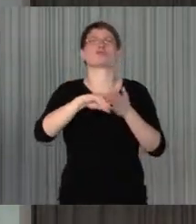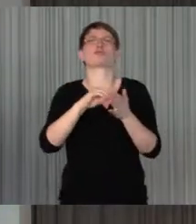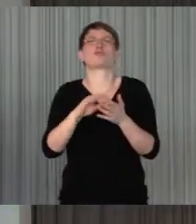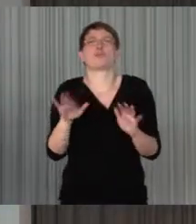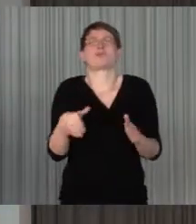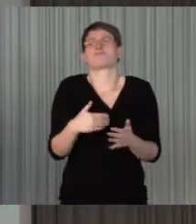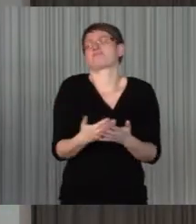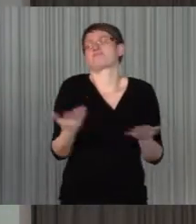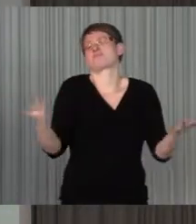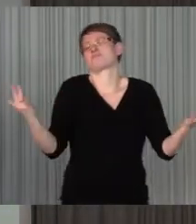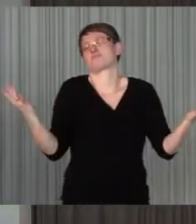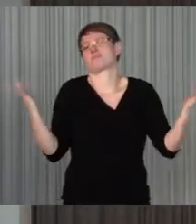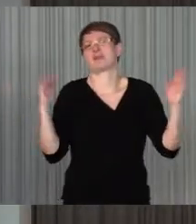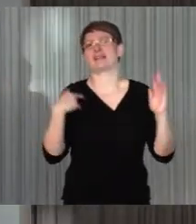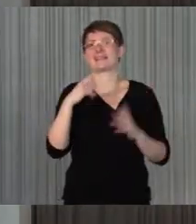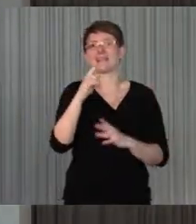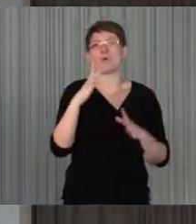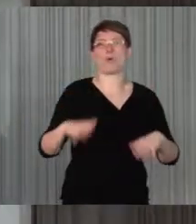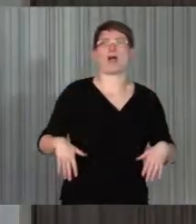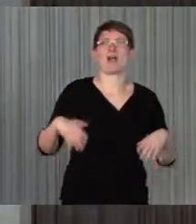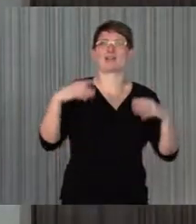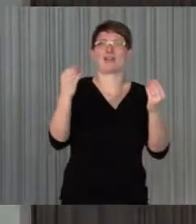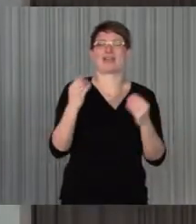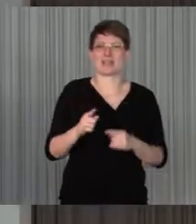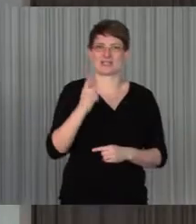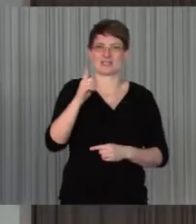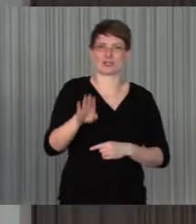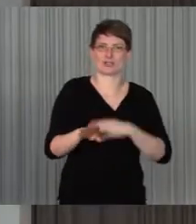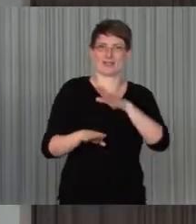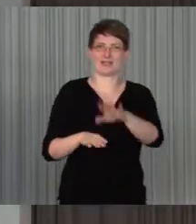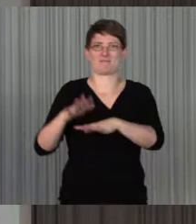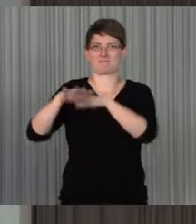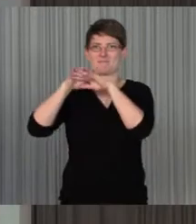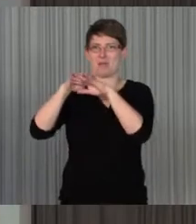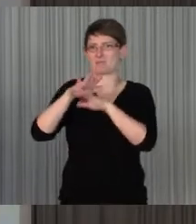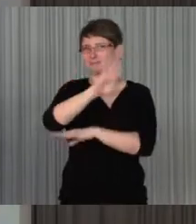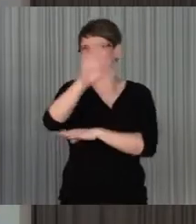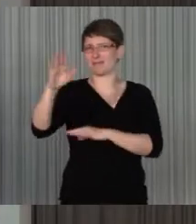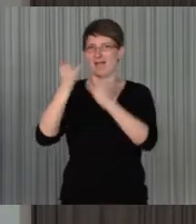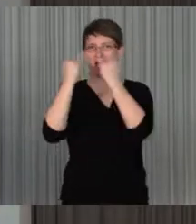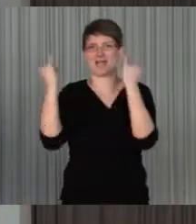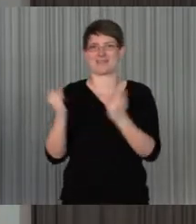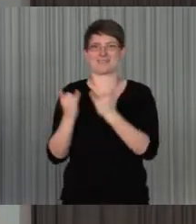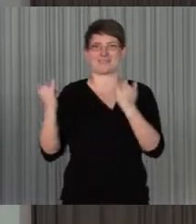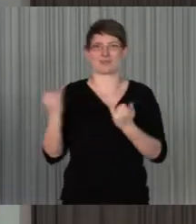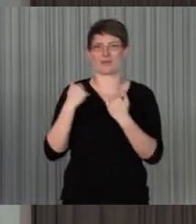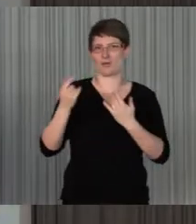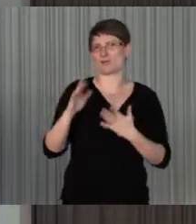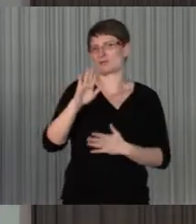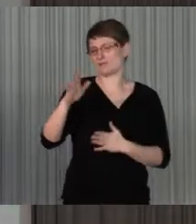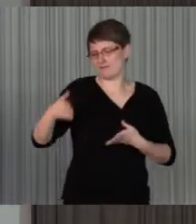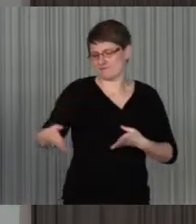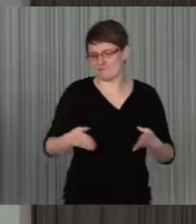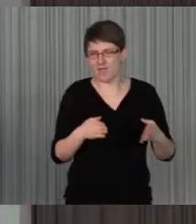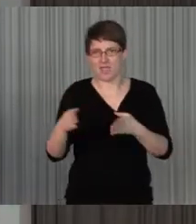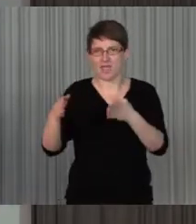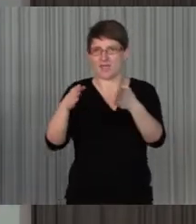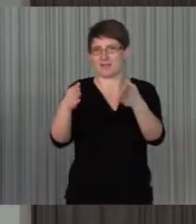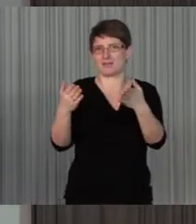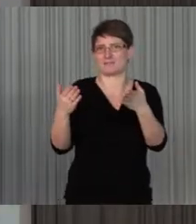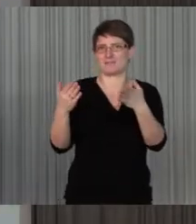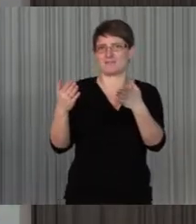machen, kann ja auch sozusagen der Anfang, der erste Schritt sein, wecken Sie Ihre Einrichtung, wecken Sie auch den Weg sozusagen, wie es